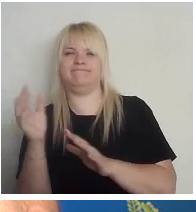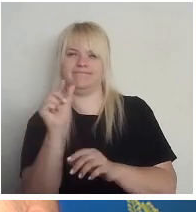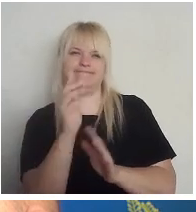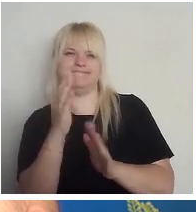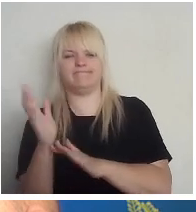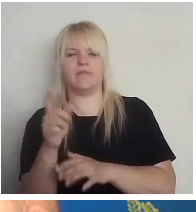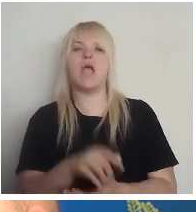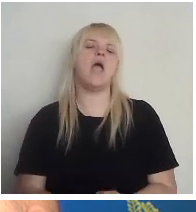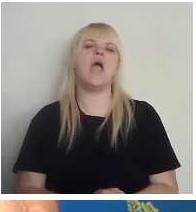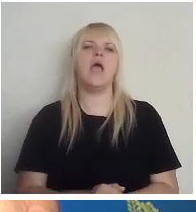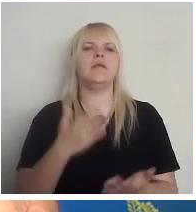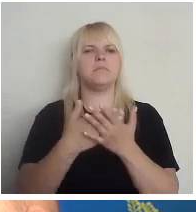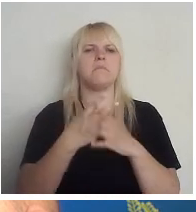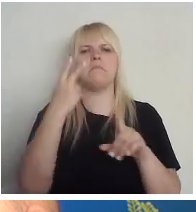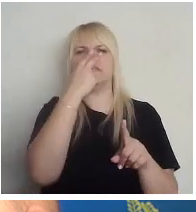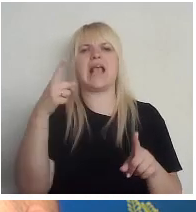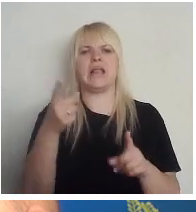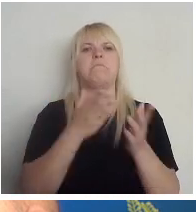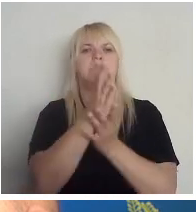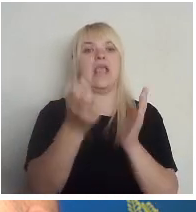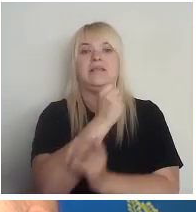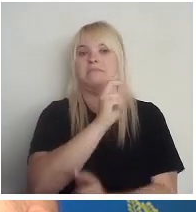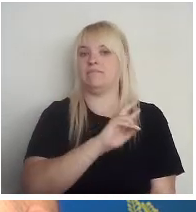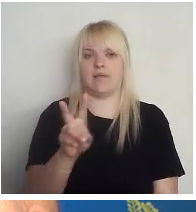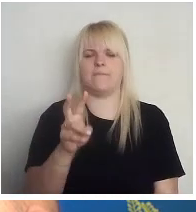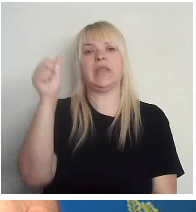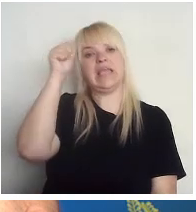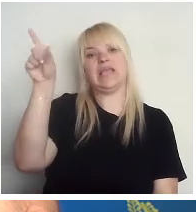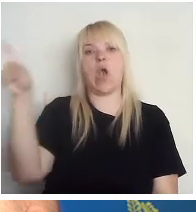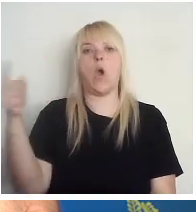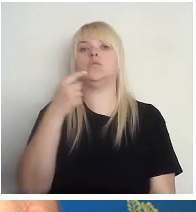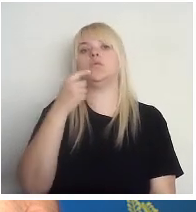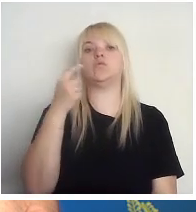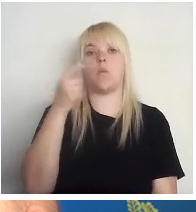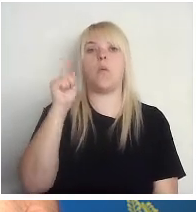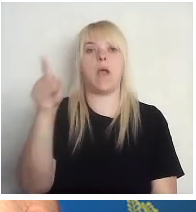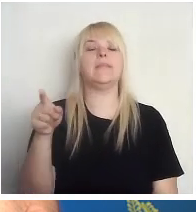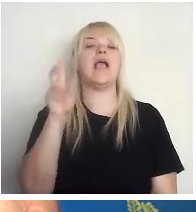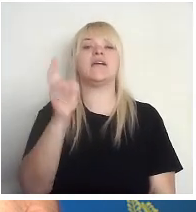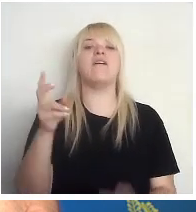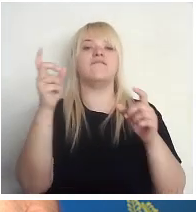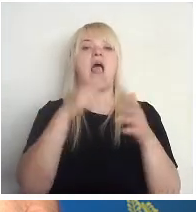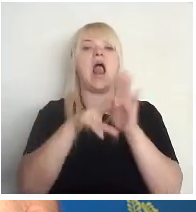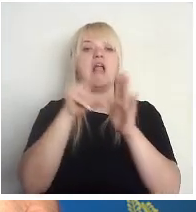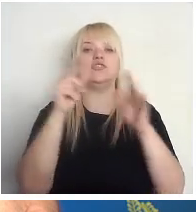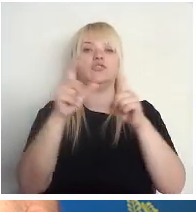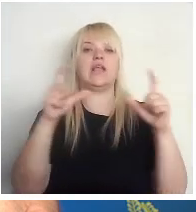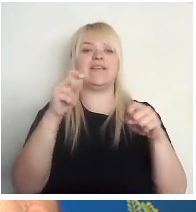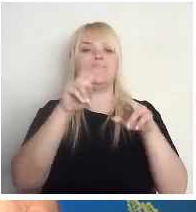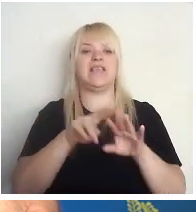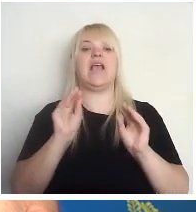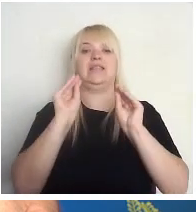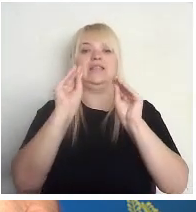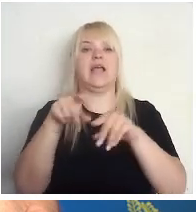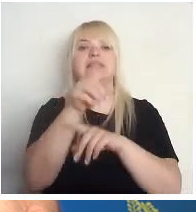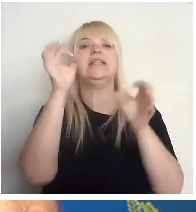skatāmies no piemības faktora, Igaunijā un Somijā šo risin ar to, ka vēlēšana iecirkin tiek ierīkoti vietās, kur